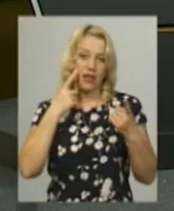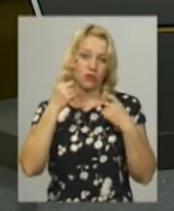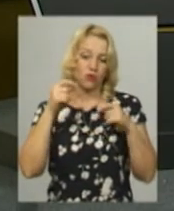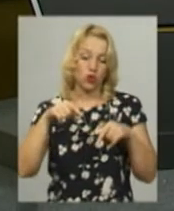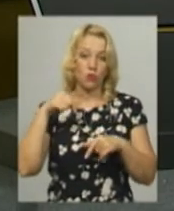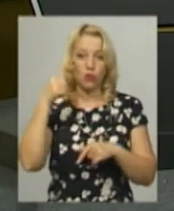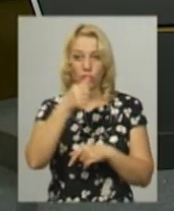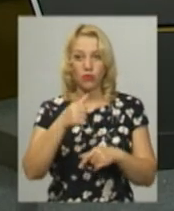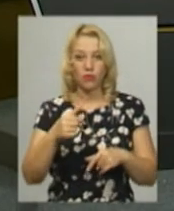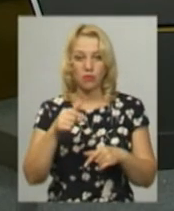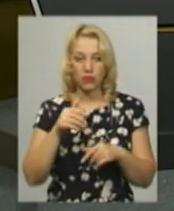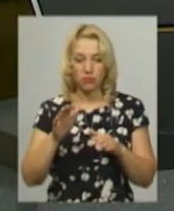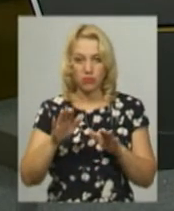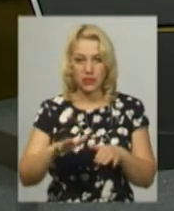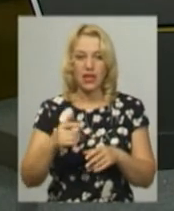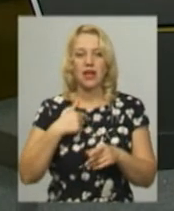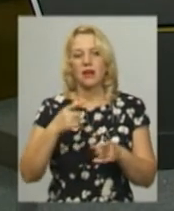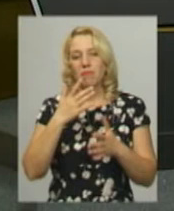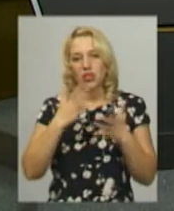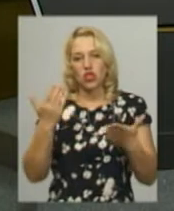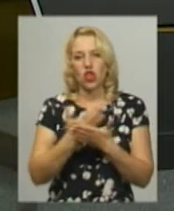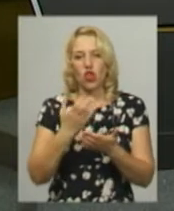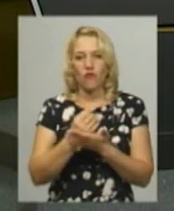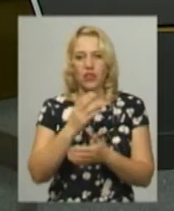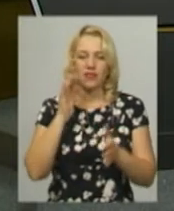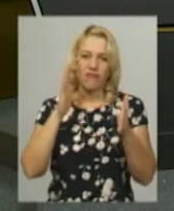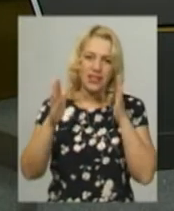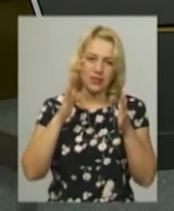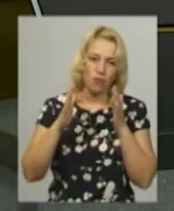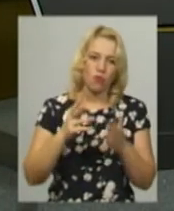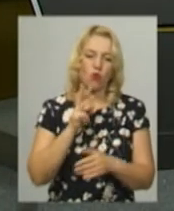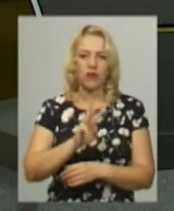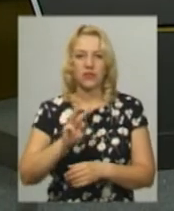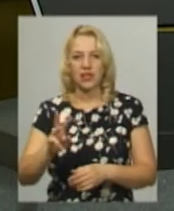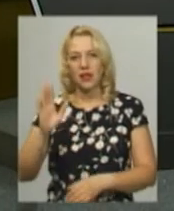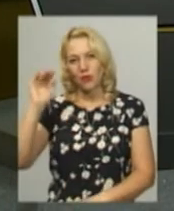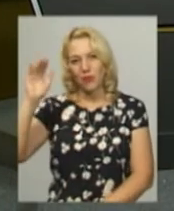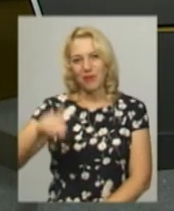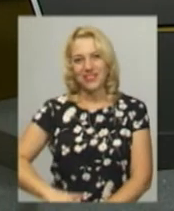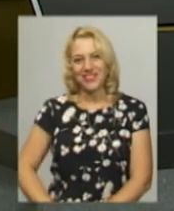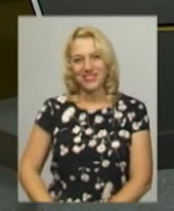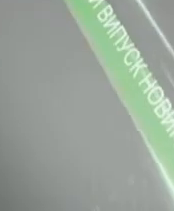Дивіться більше у підсумковому випуску новин, а також на нашому офіційному сайті та сторінці у Фейсбук. Побачимось!